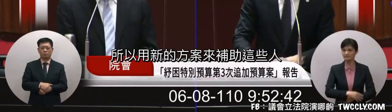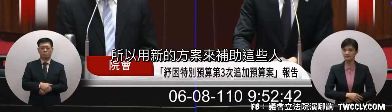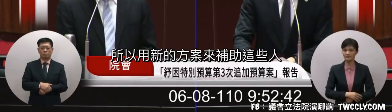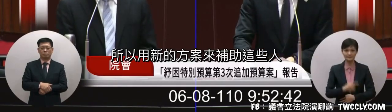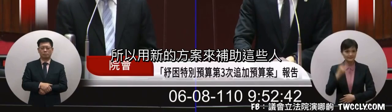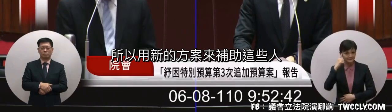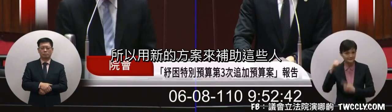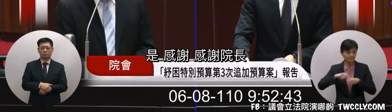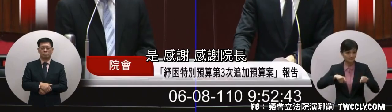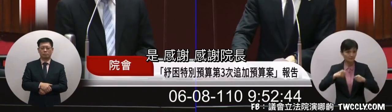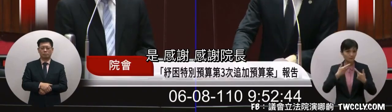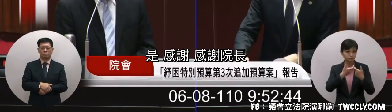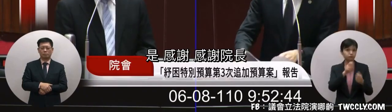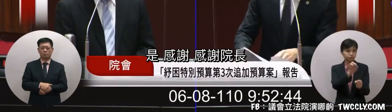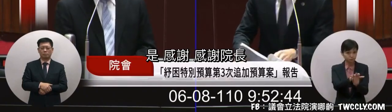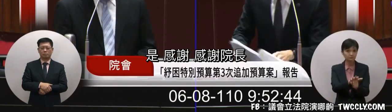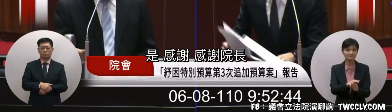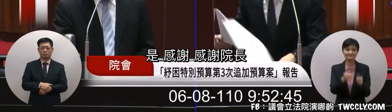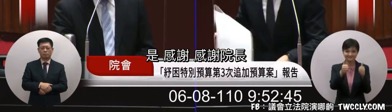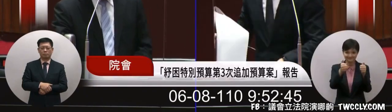補助這些人感謝感謝議長